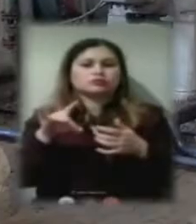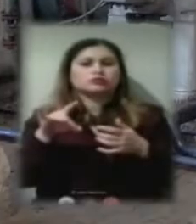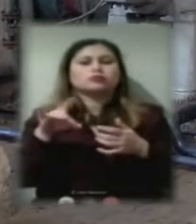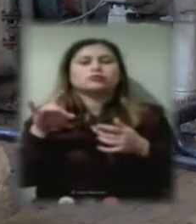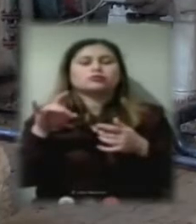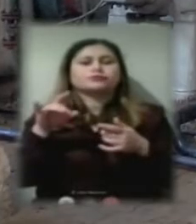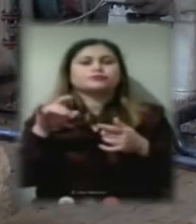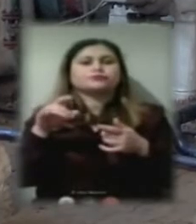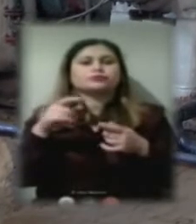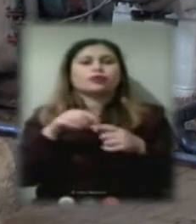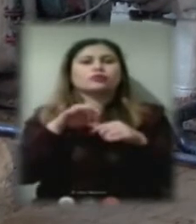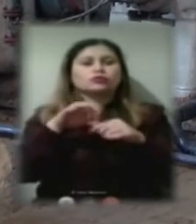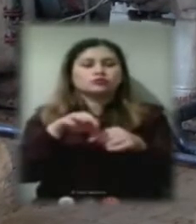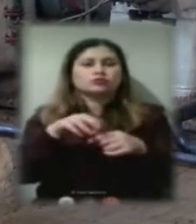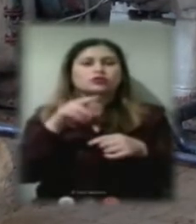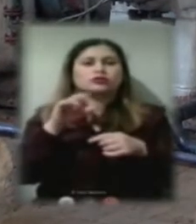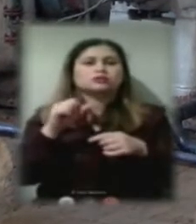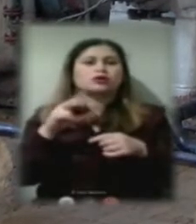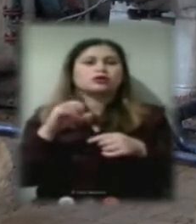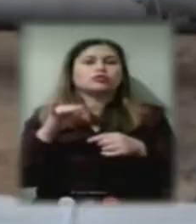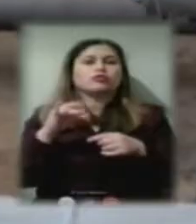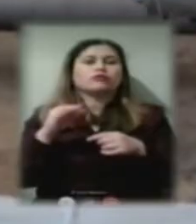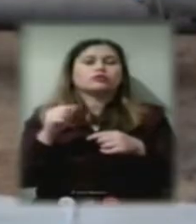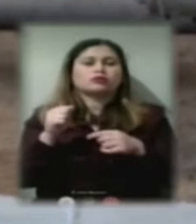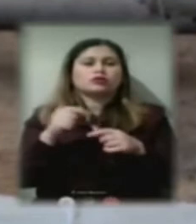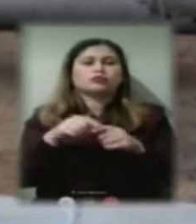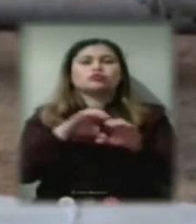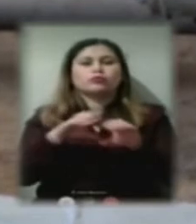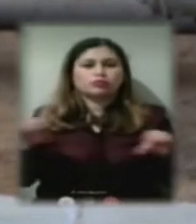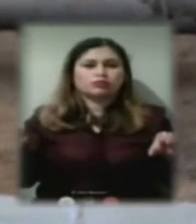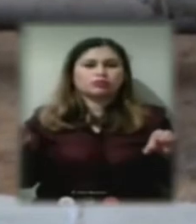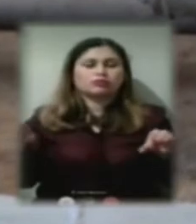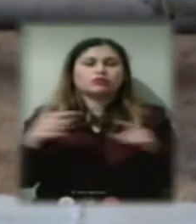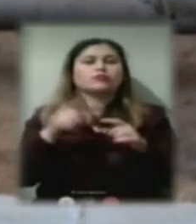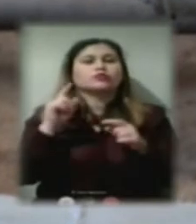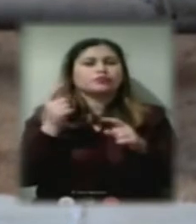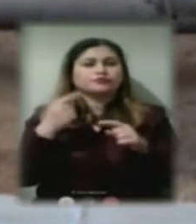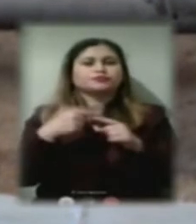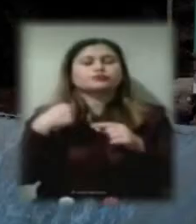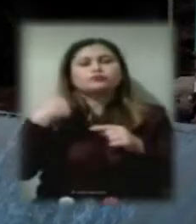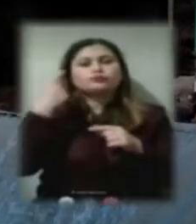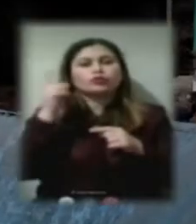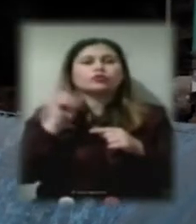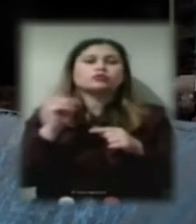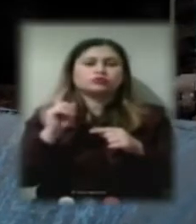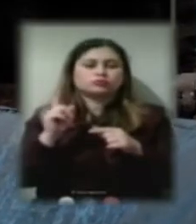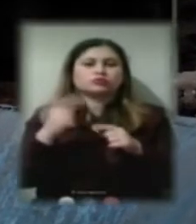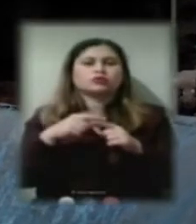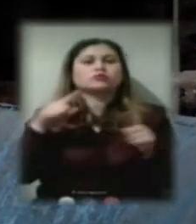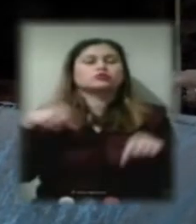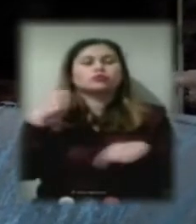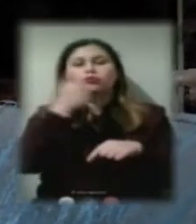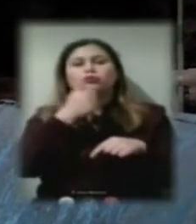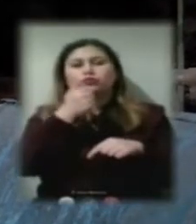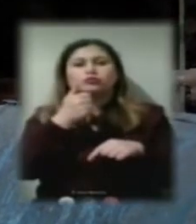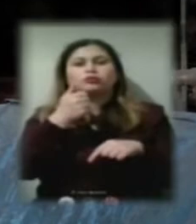російською предизолірована труба. Тому я думаю, що там на наступний рік це